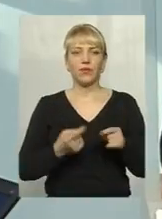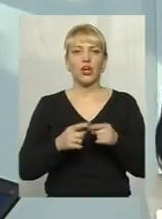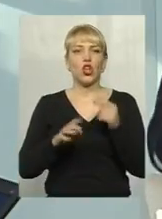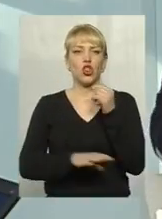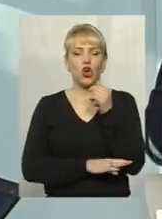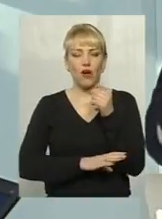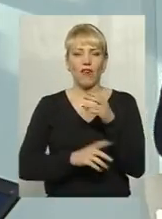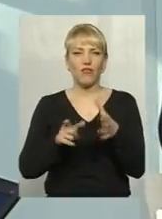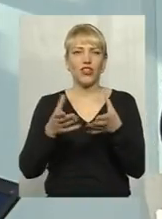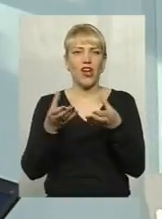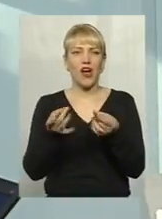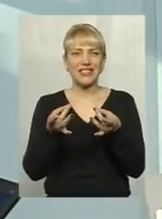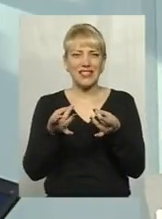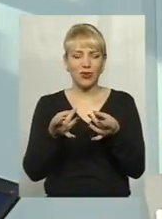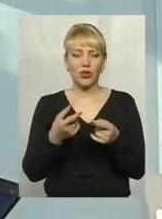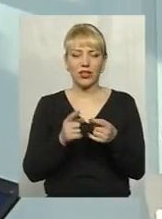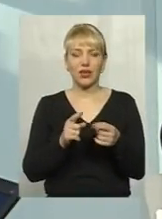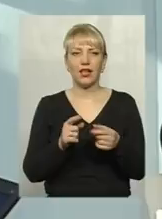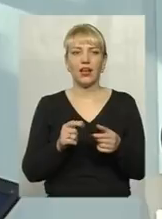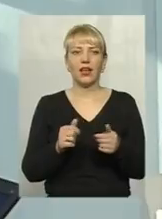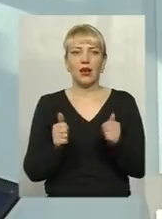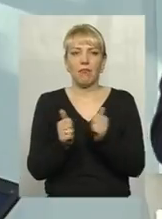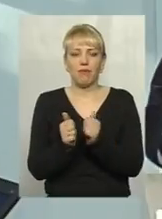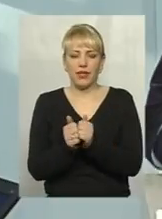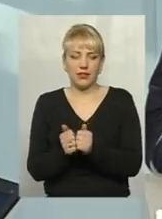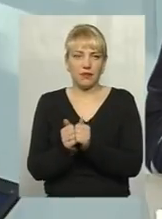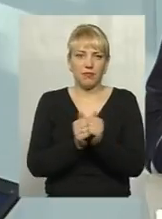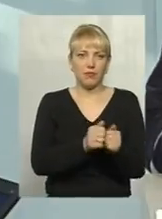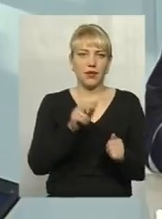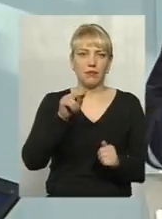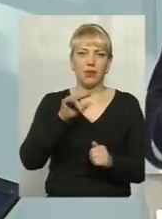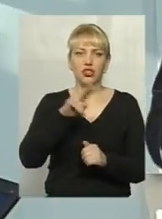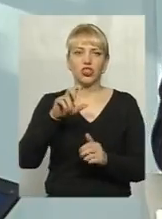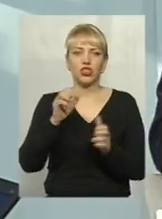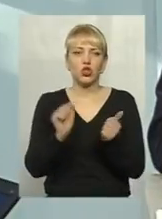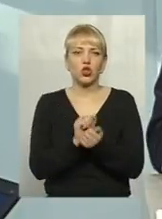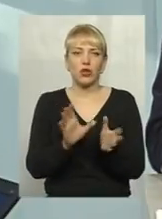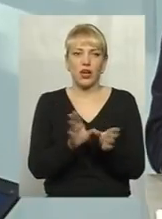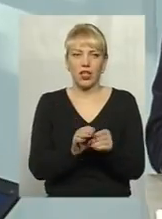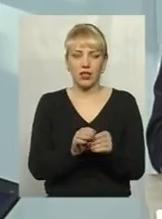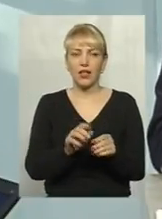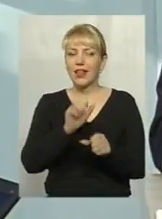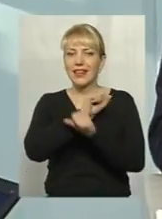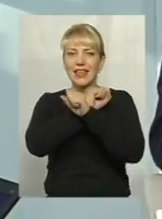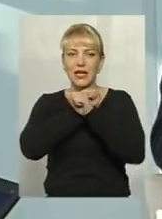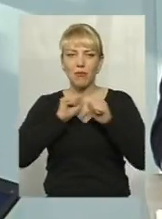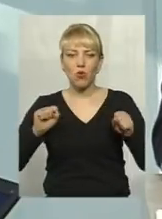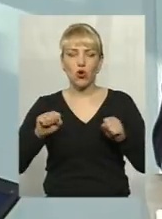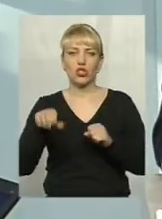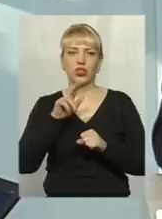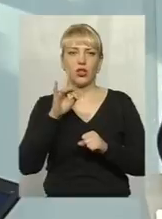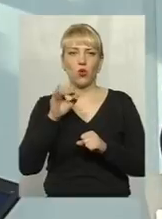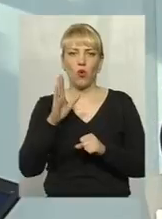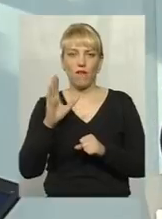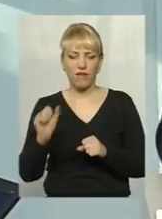багато людей, чим ближче до пічки дрова посушити, щоб вони хорошо горіли. Ближче одного метра від пічки взагалі не повинно